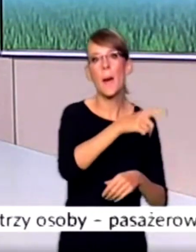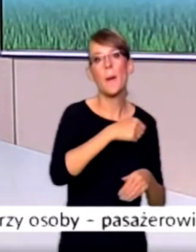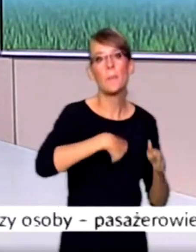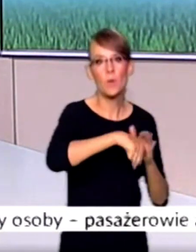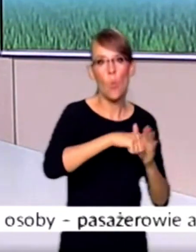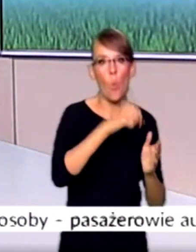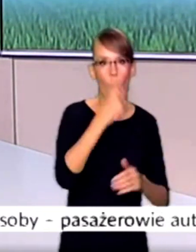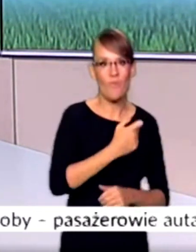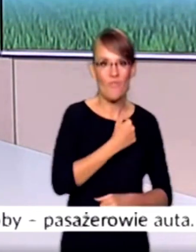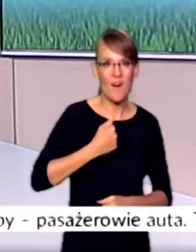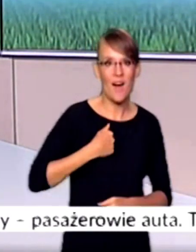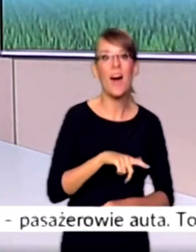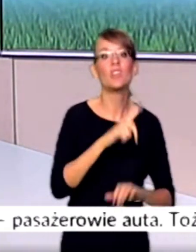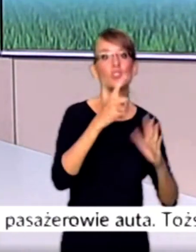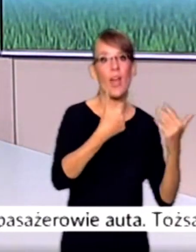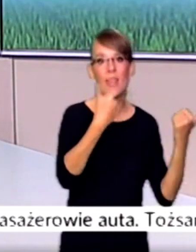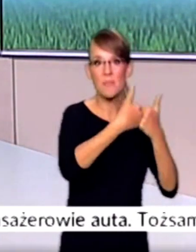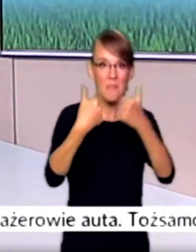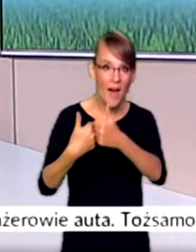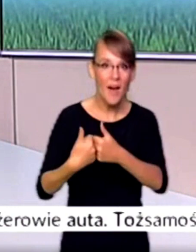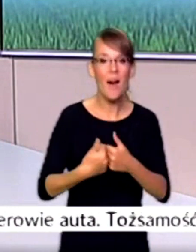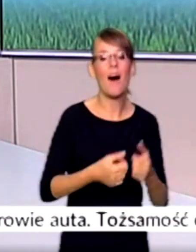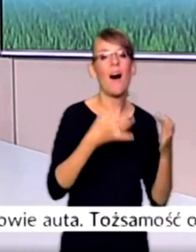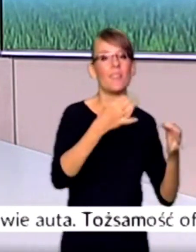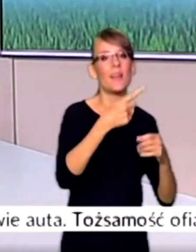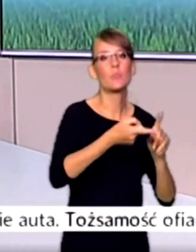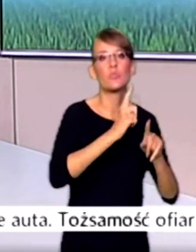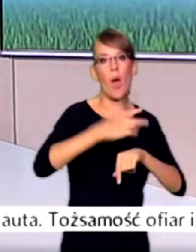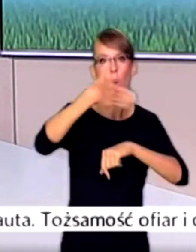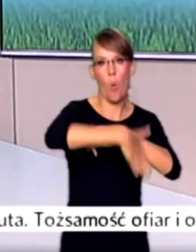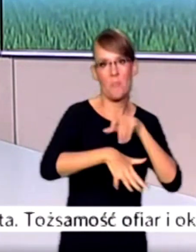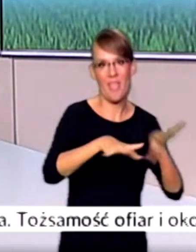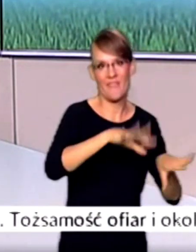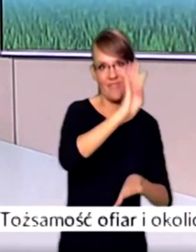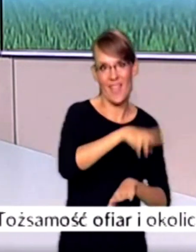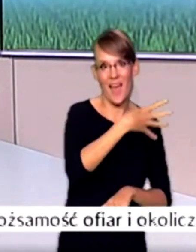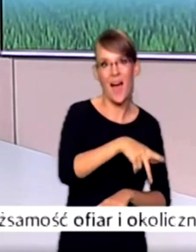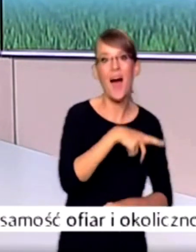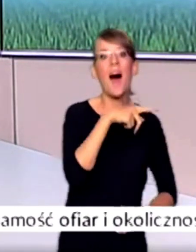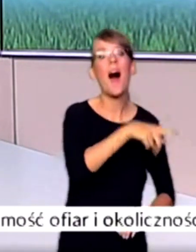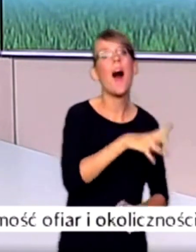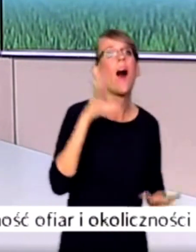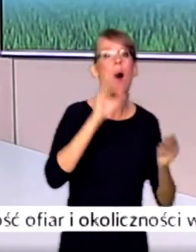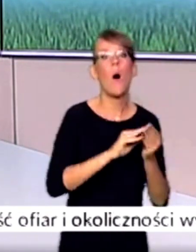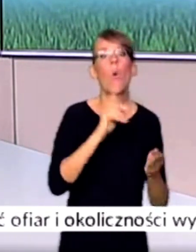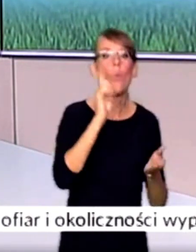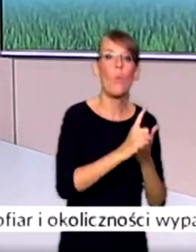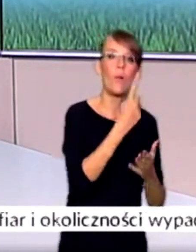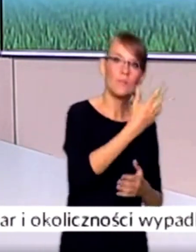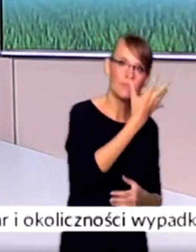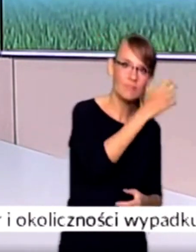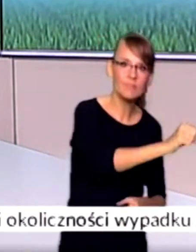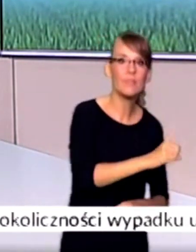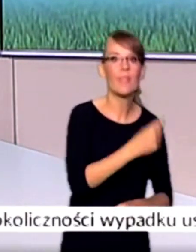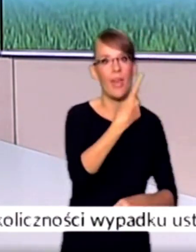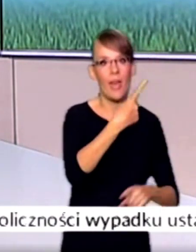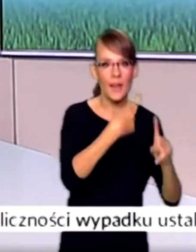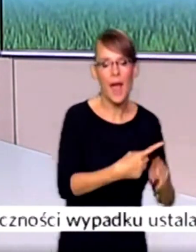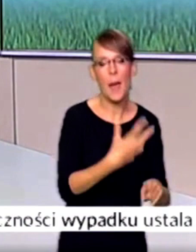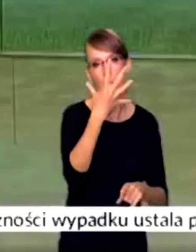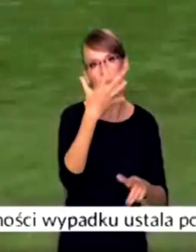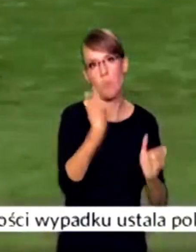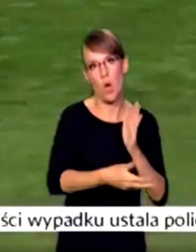Warszawa. Po siedmiu kolejkach są na przedostatnim miejscu w tabeli, a ich dorobek to zwycięstwo, remis i aż pięć porażek.